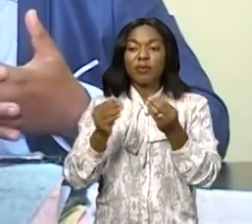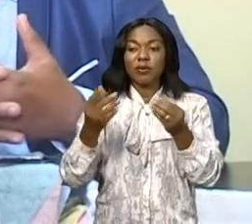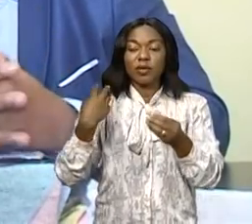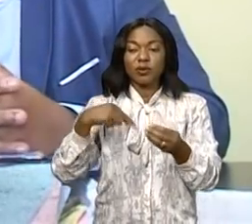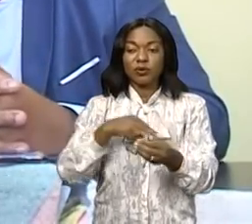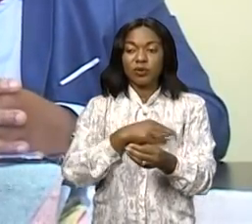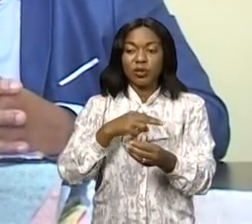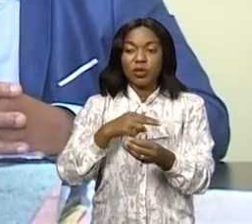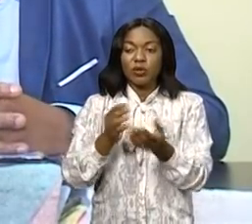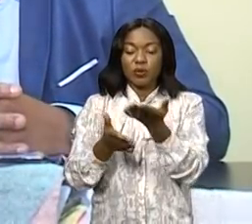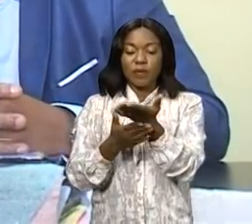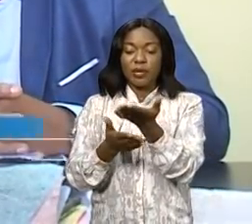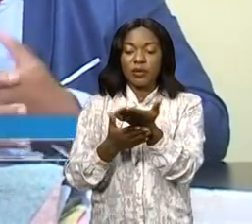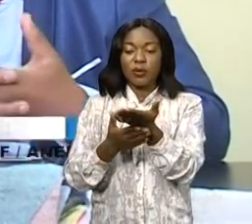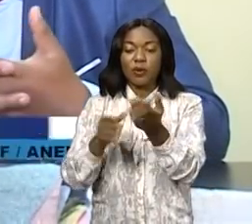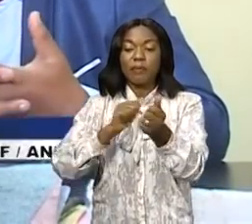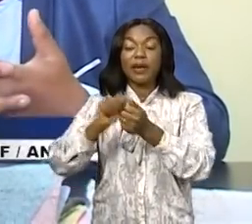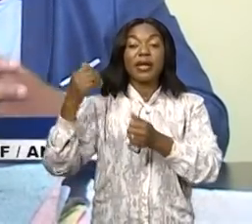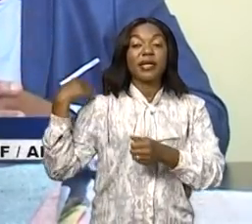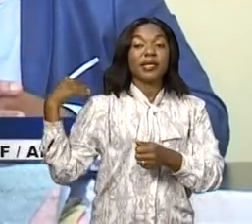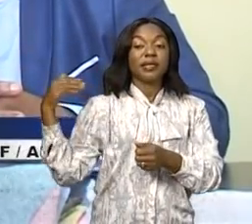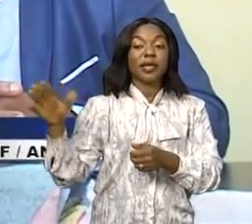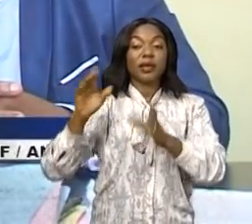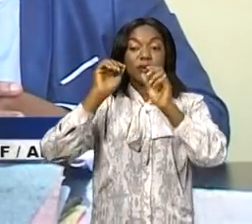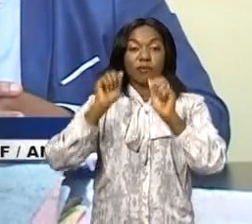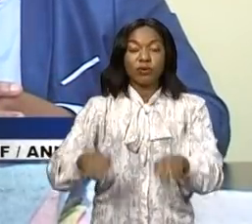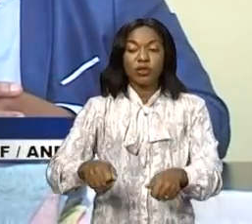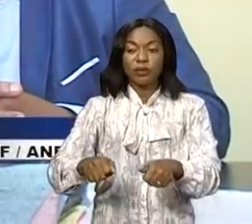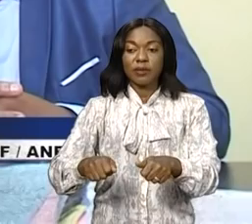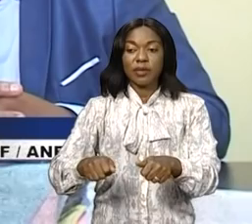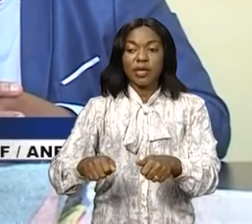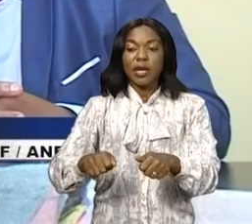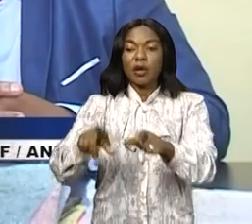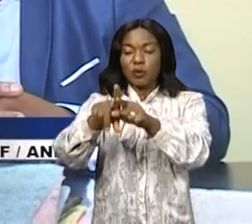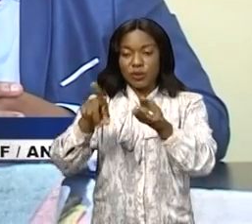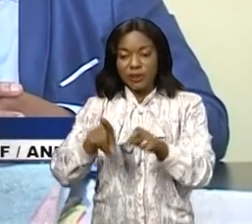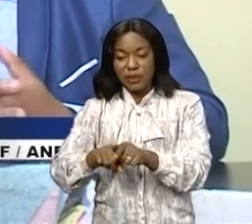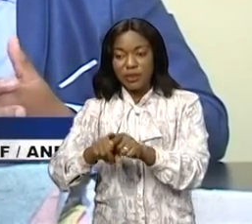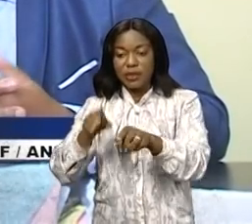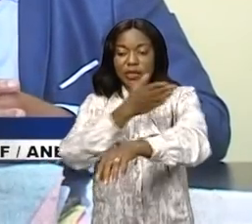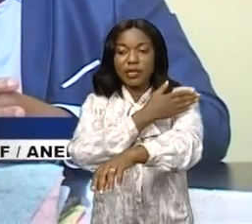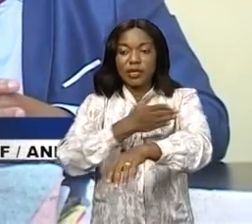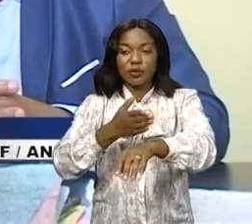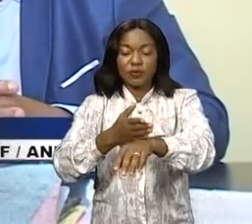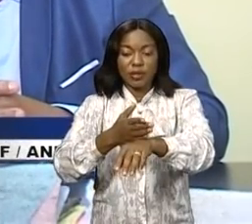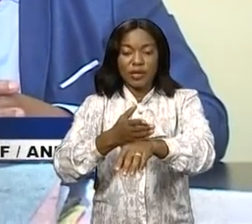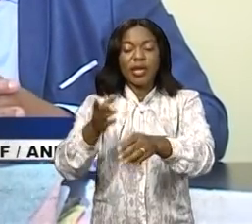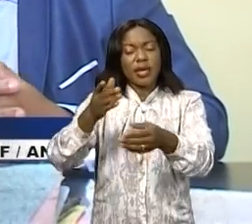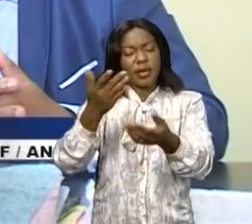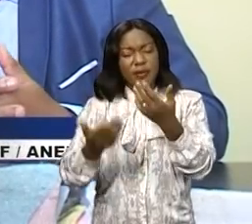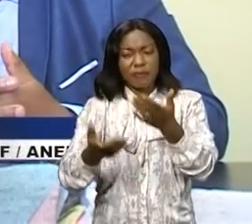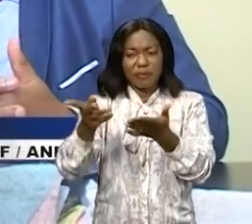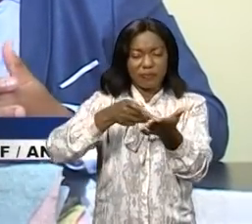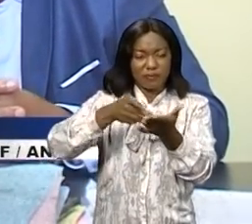en train de solliciter auprès de l'État si on peut tant soit peu réduire un peu cette